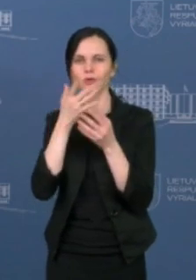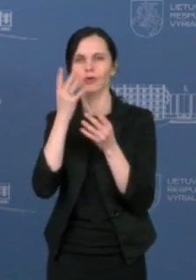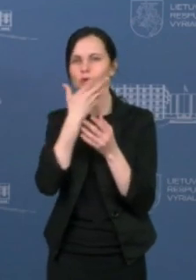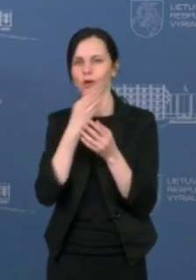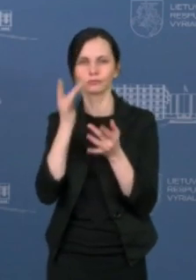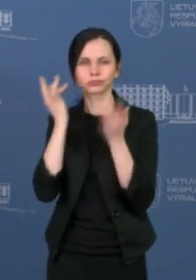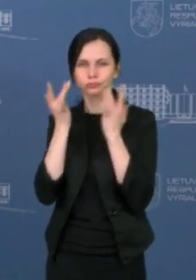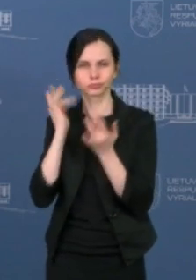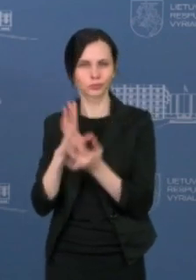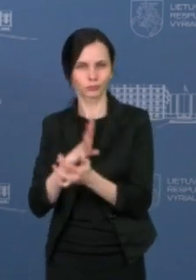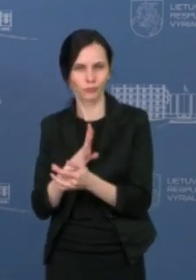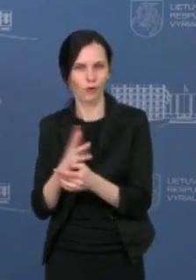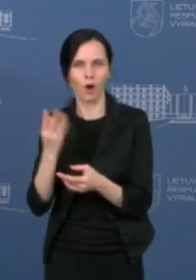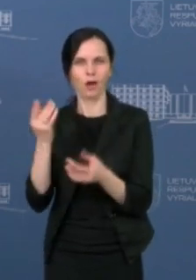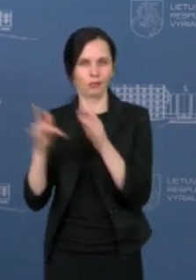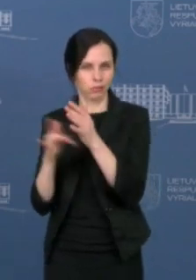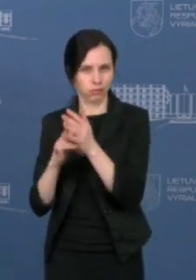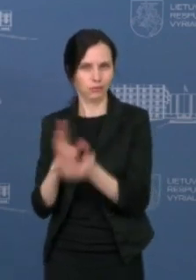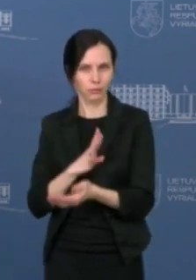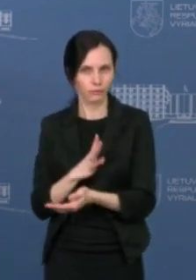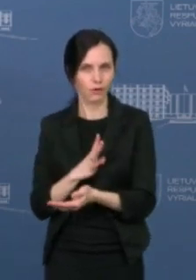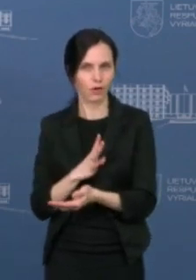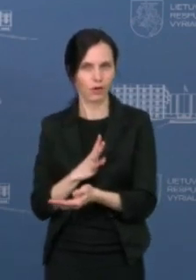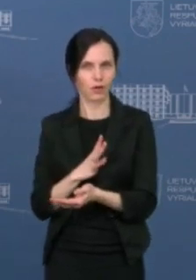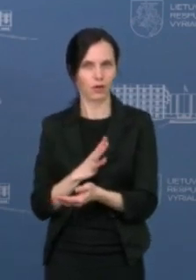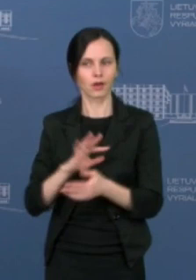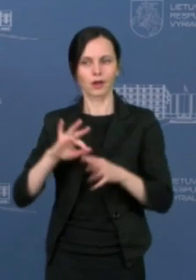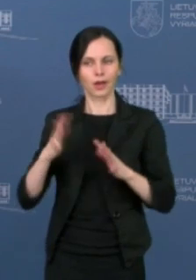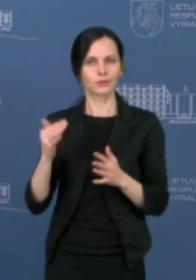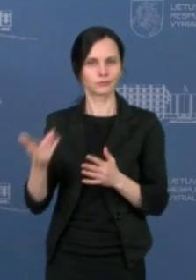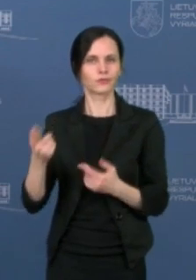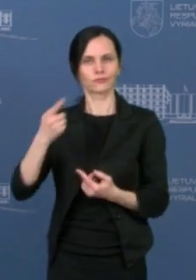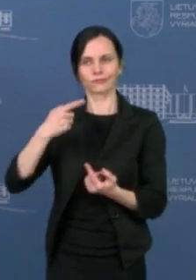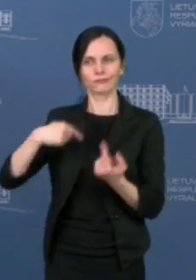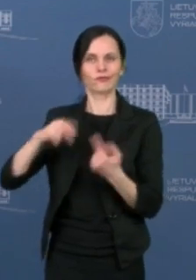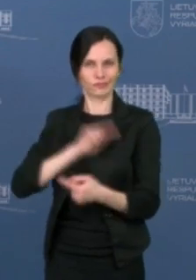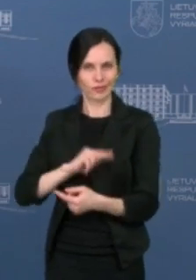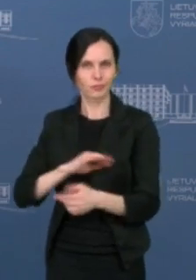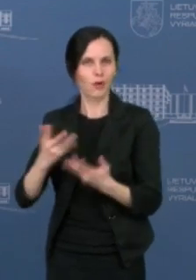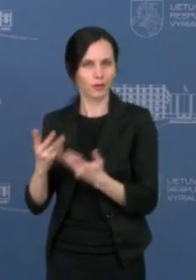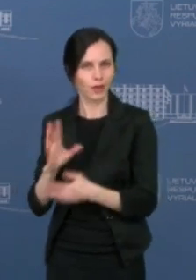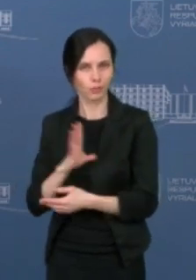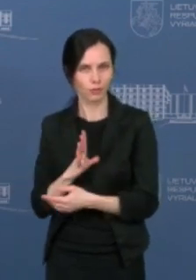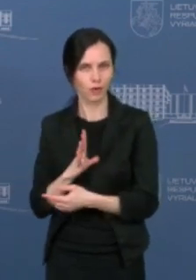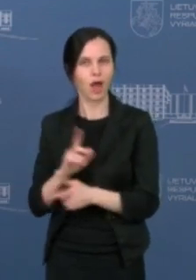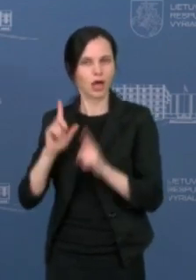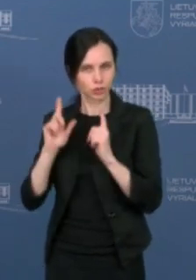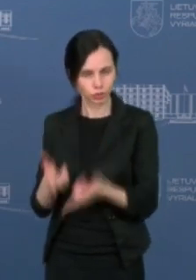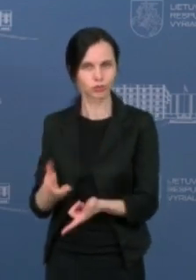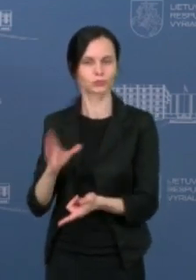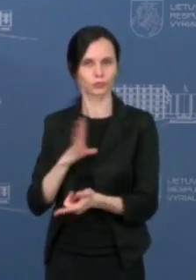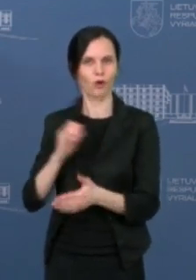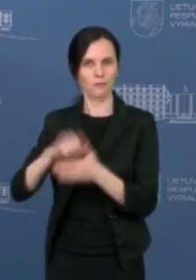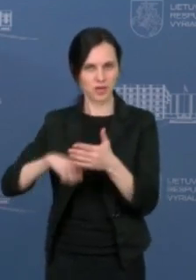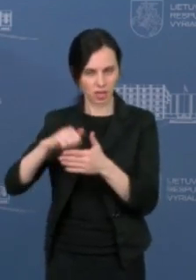ar kas nors pamatavo tą šešėlį, aišku, kokia dalis to verslo veikia šešėlyje. Ir ar tai buvo iš tikrųjų viena iš tų